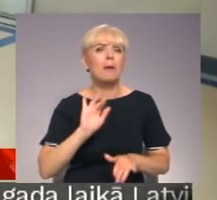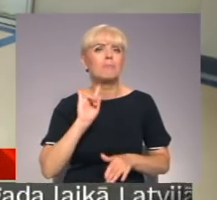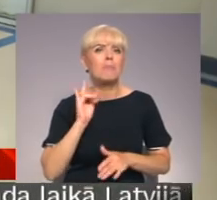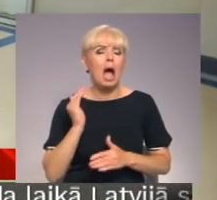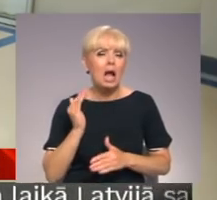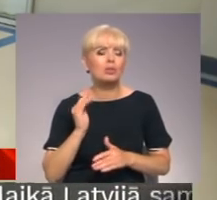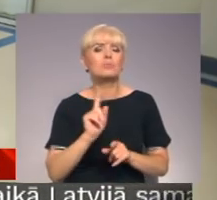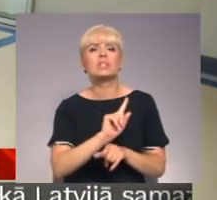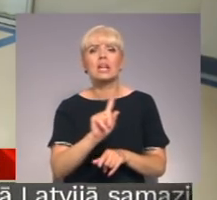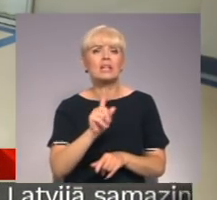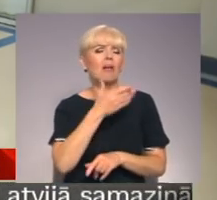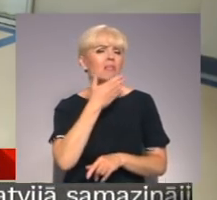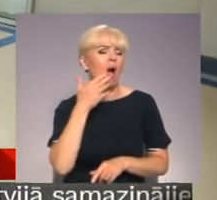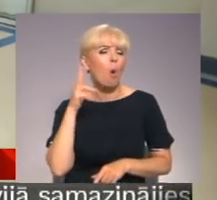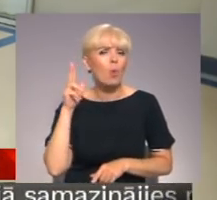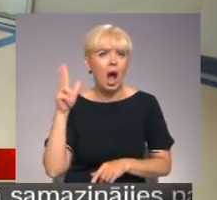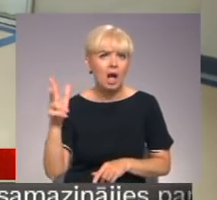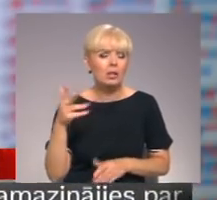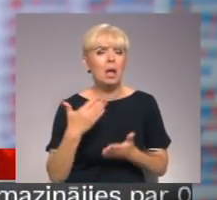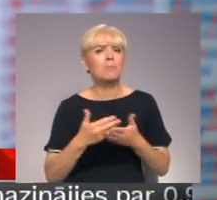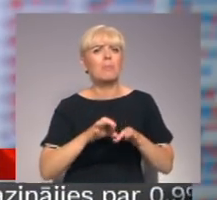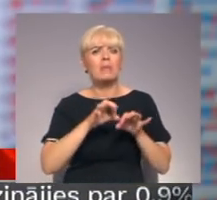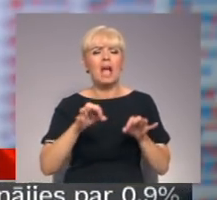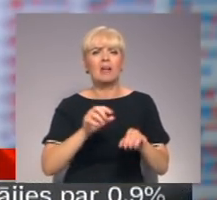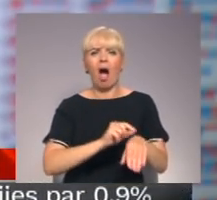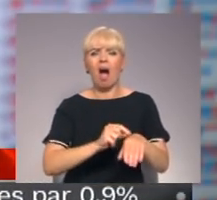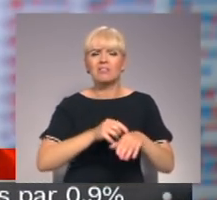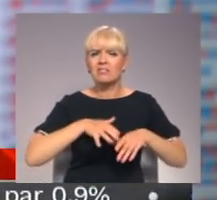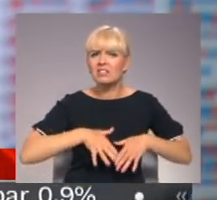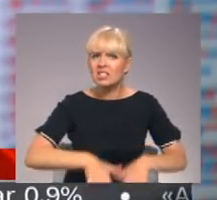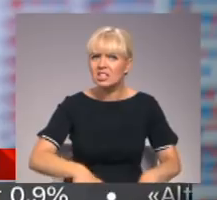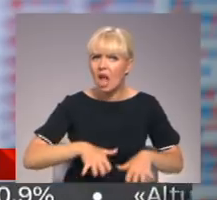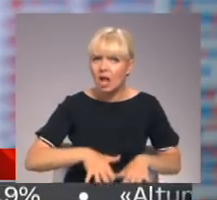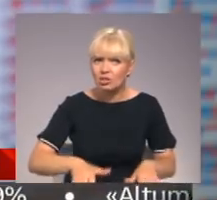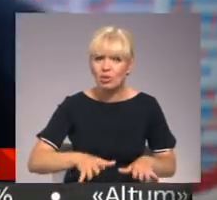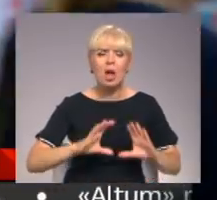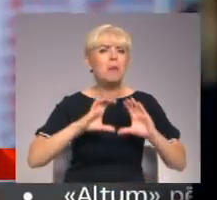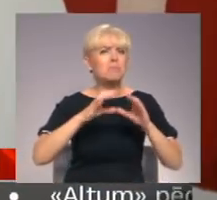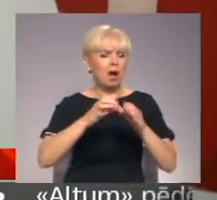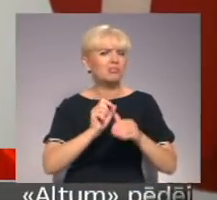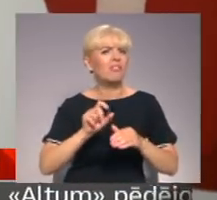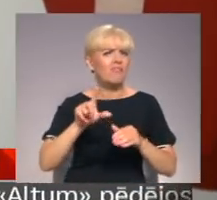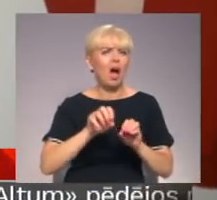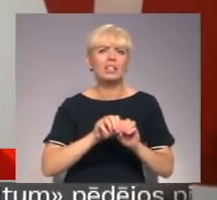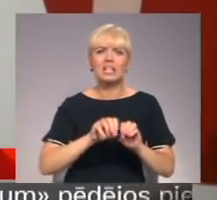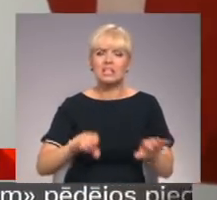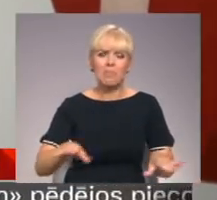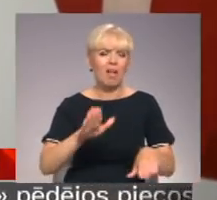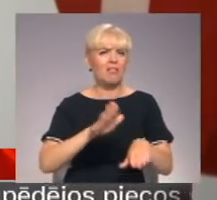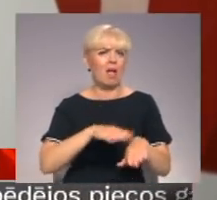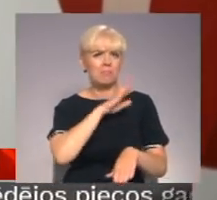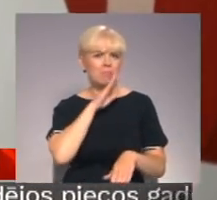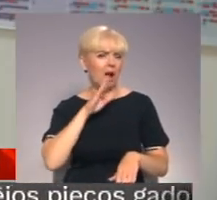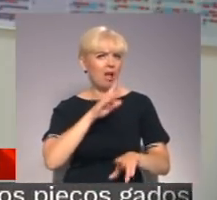guļu. Bet arī tad nav garantīs, ka nesāksies asiņošana, kas visā pasaulē ir starp izplatītākajiem ātismirstības cēloņiem.